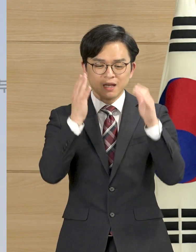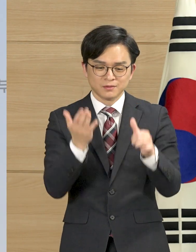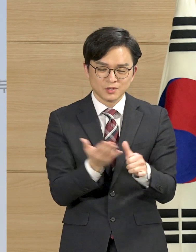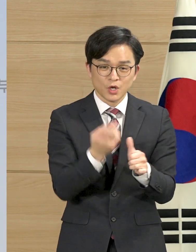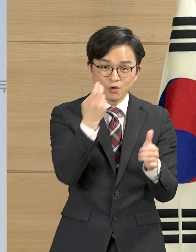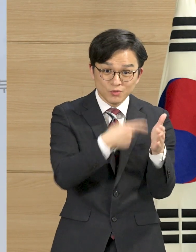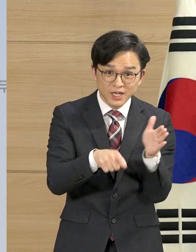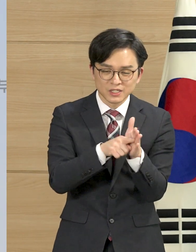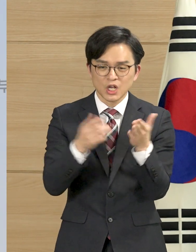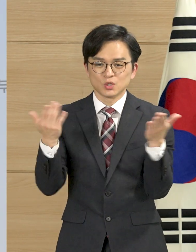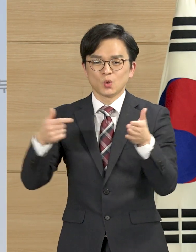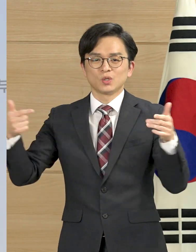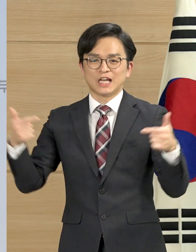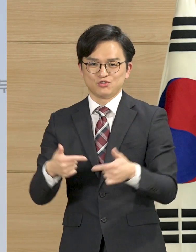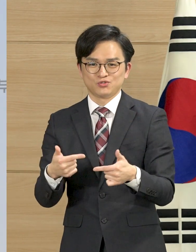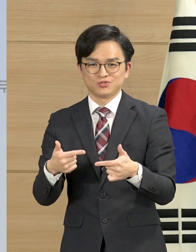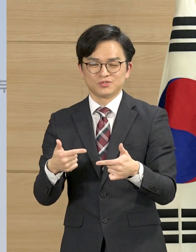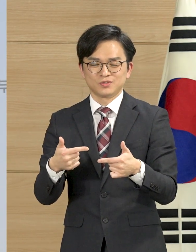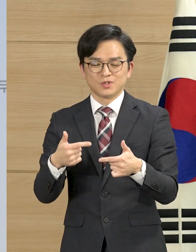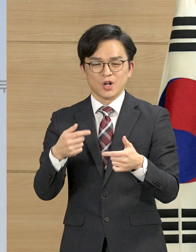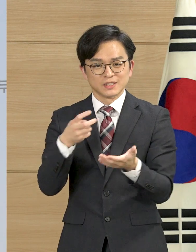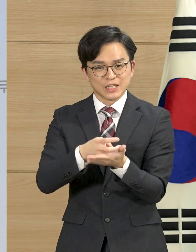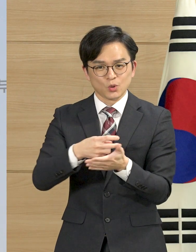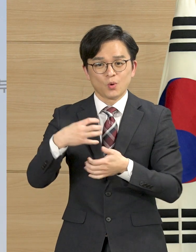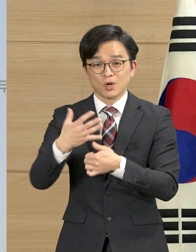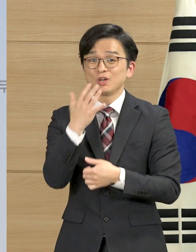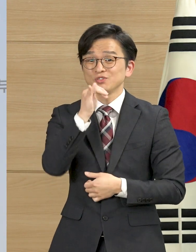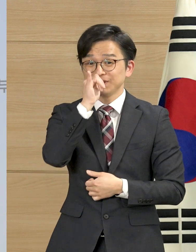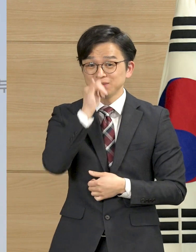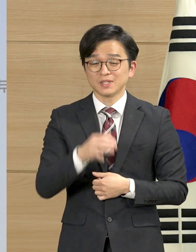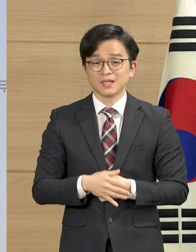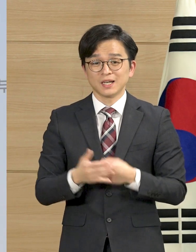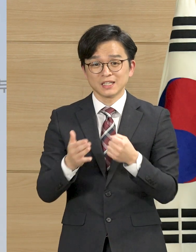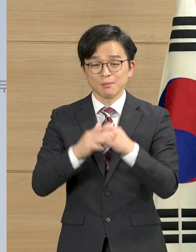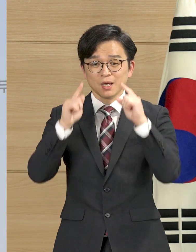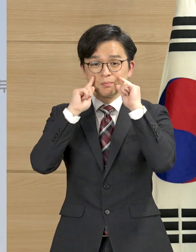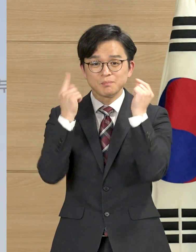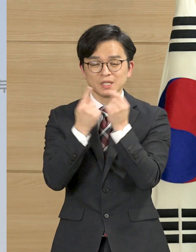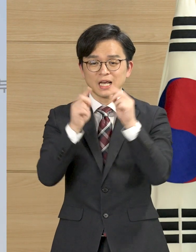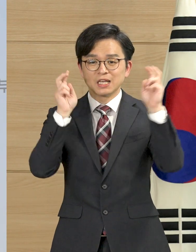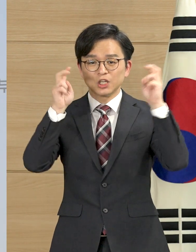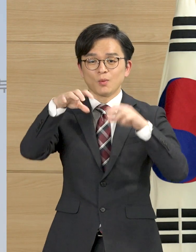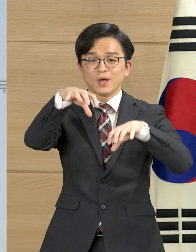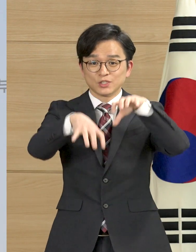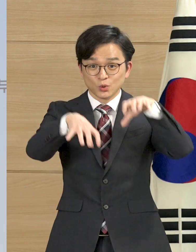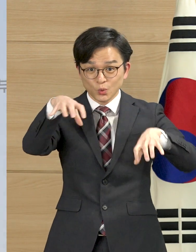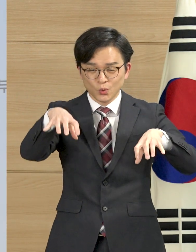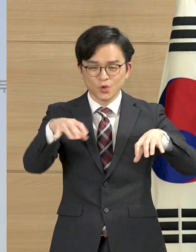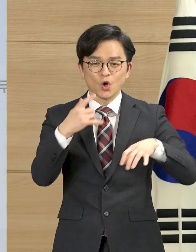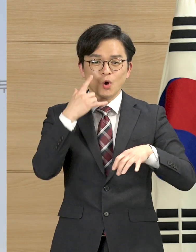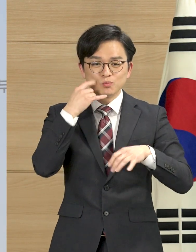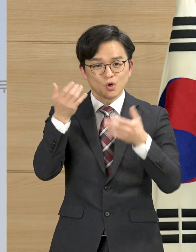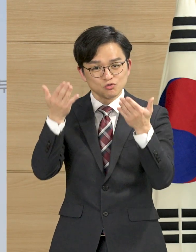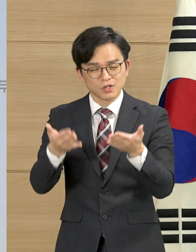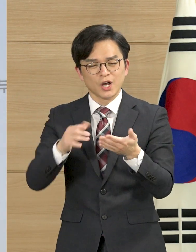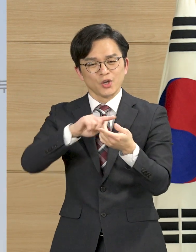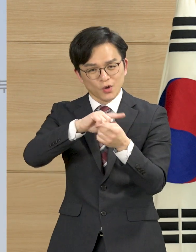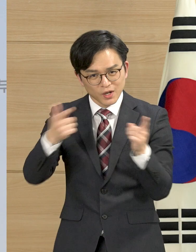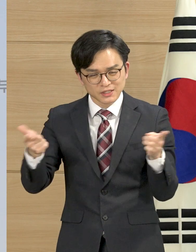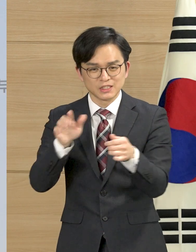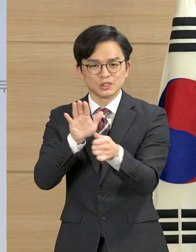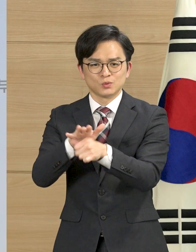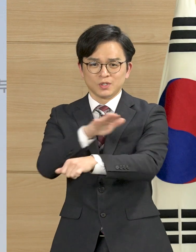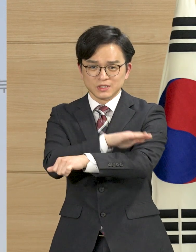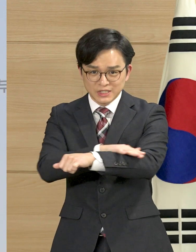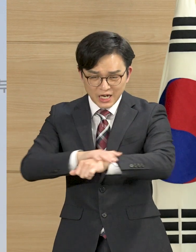활용할 수 있습니다. 사업장에서도 현 상황의 시급성을 고려하여 이러한 제도가 잘 운영될 수 있도록